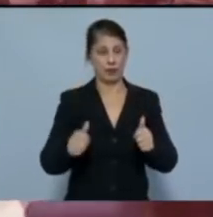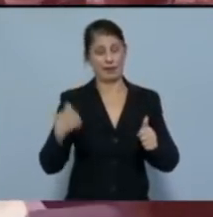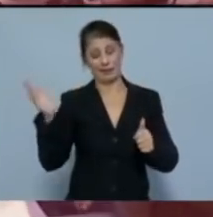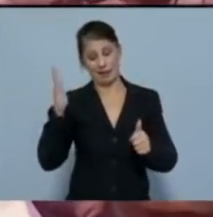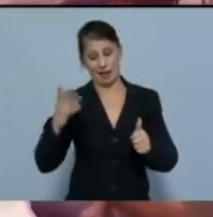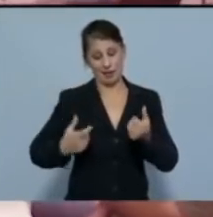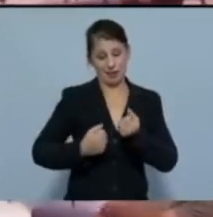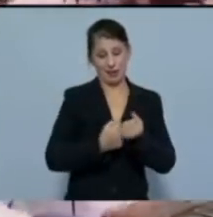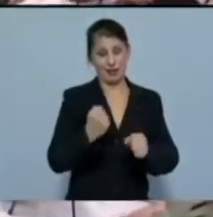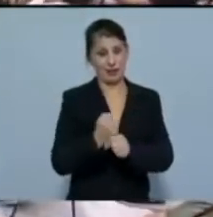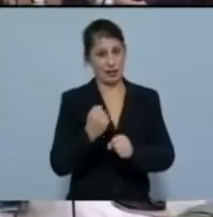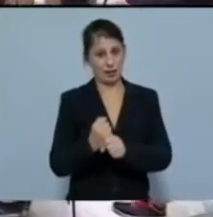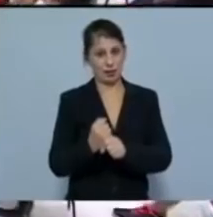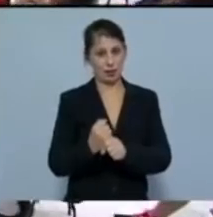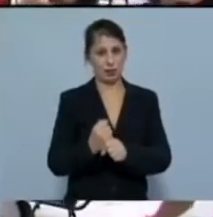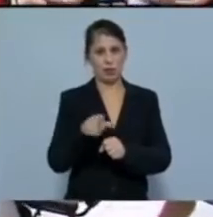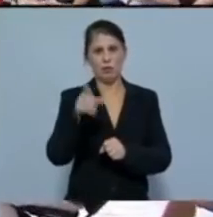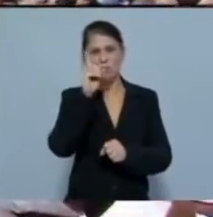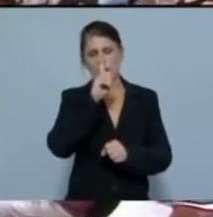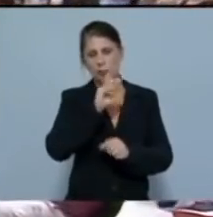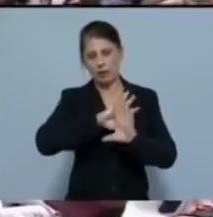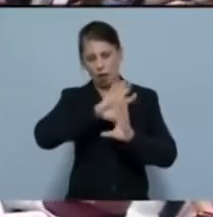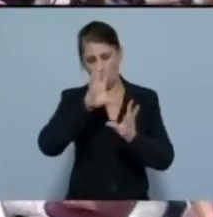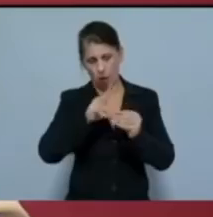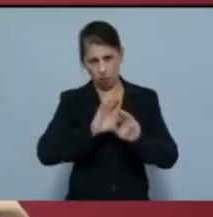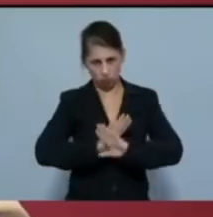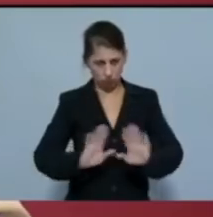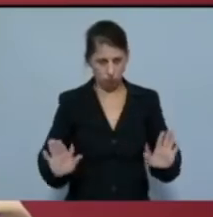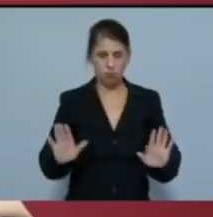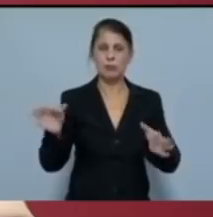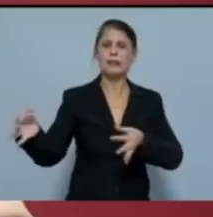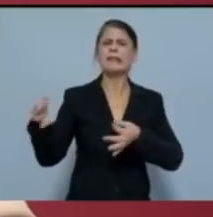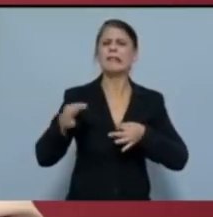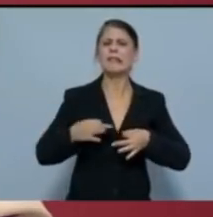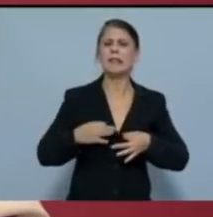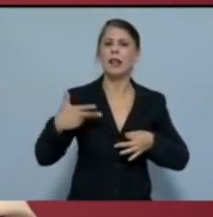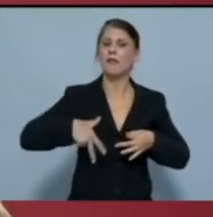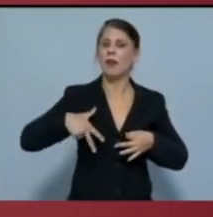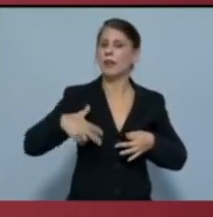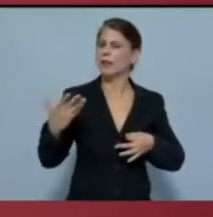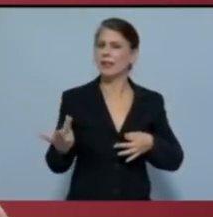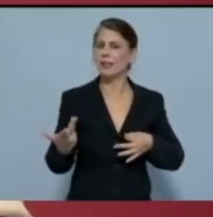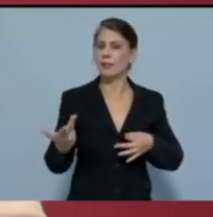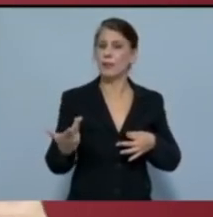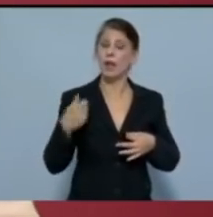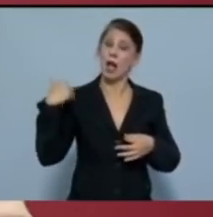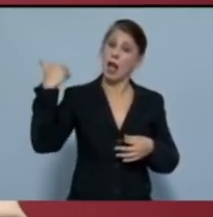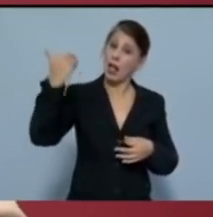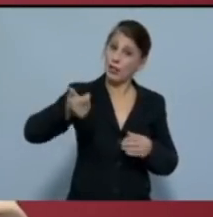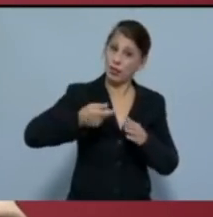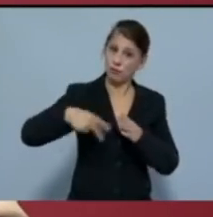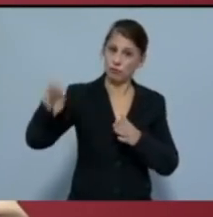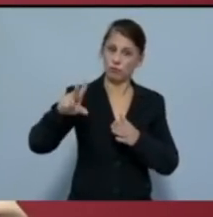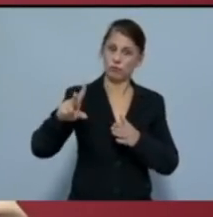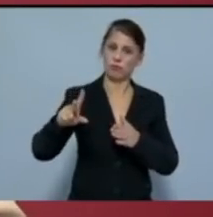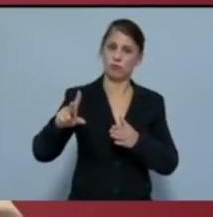είναι επίσης φύκια για μεταξωτές κορδέλες. Τι μας λέει η κυβέρνηση πως θα αυξήσει τις επιδοτήσεις